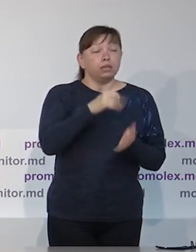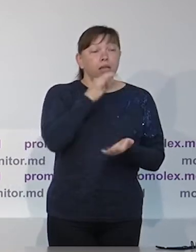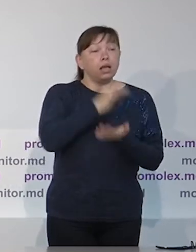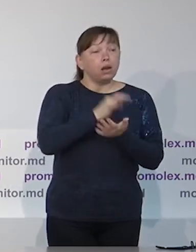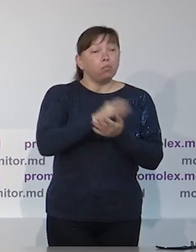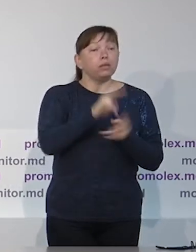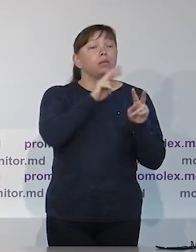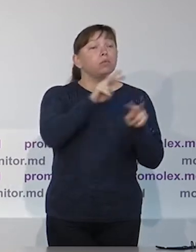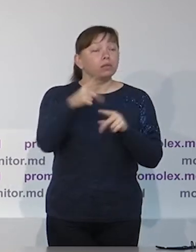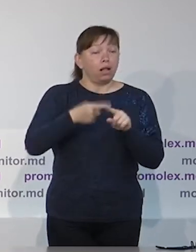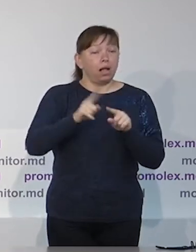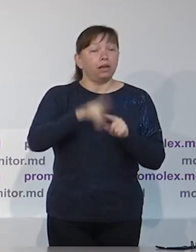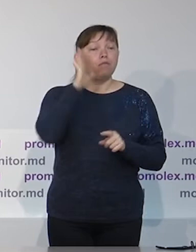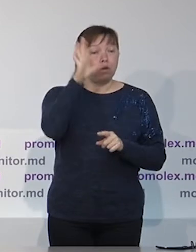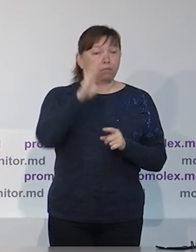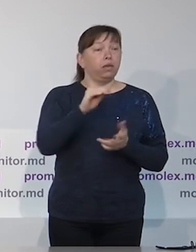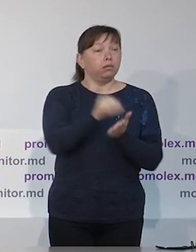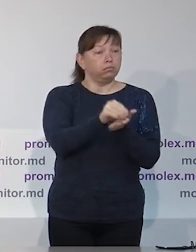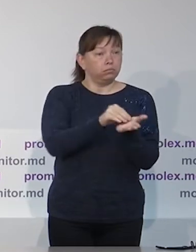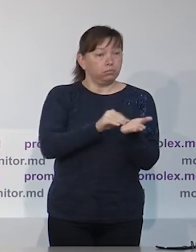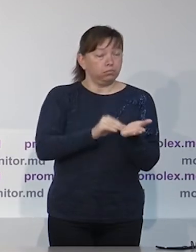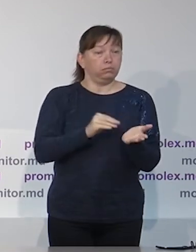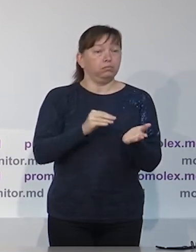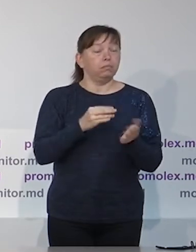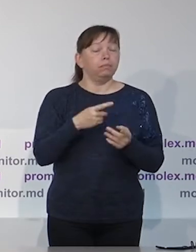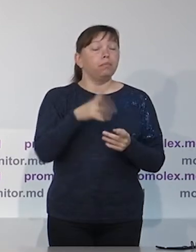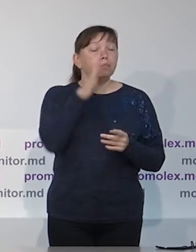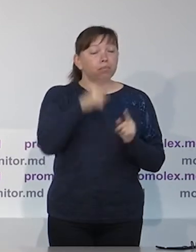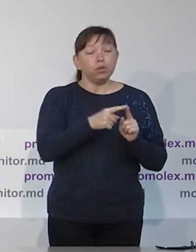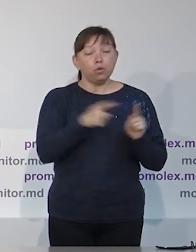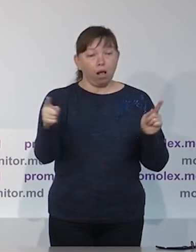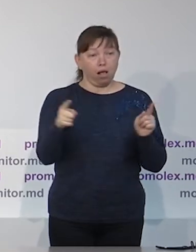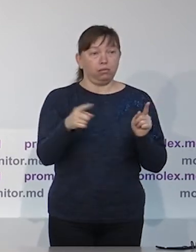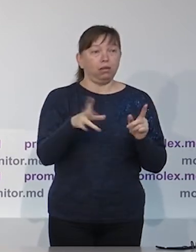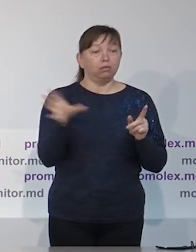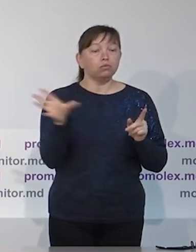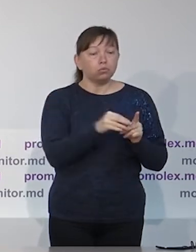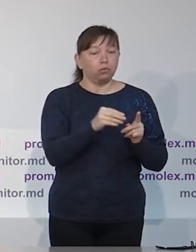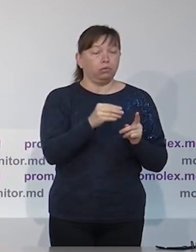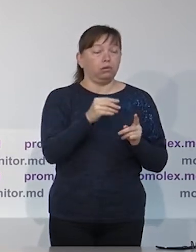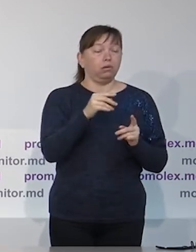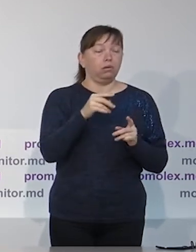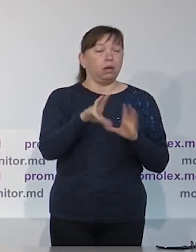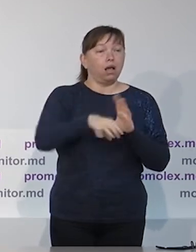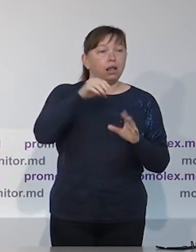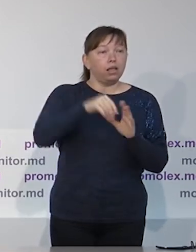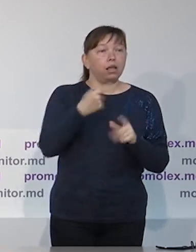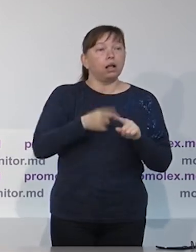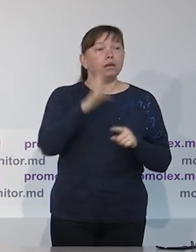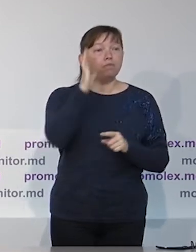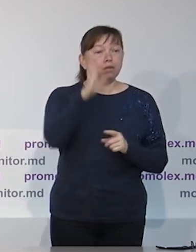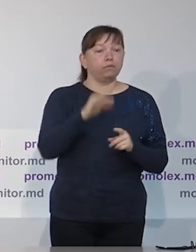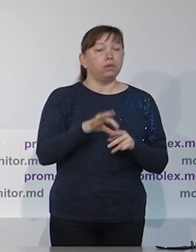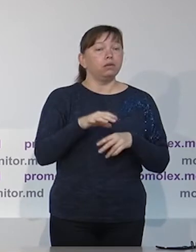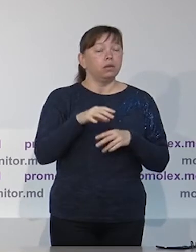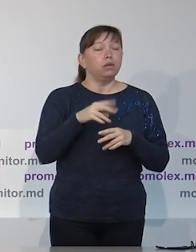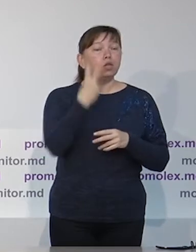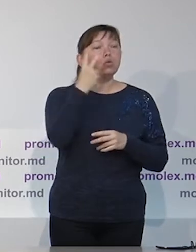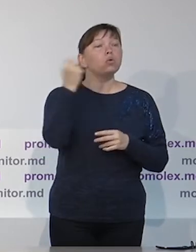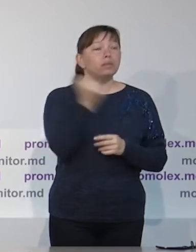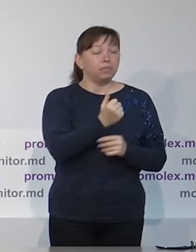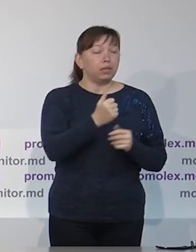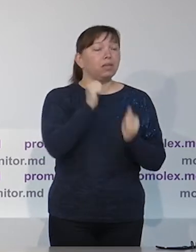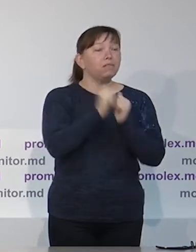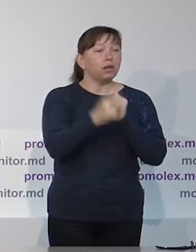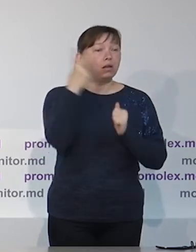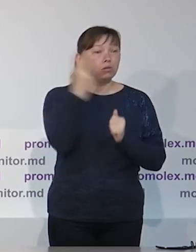шести отчетов о мониторинге, которые будут произведены за период избирательной кампании, периодические отчеты,